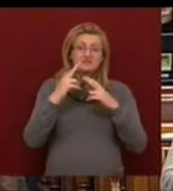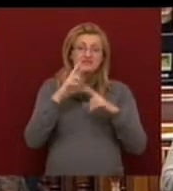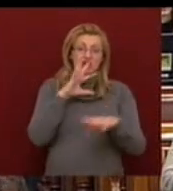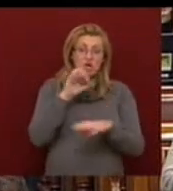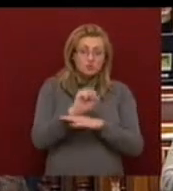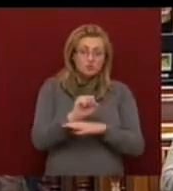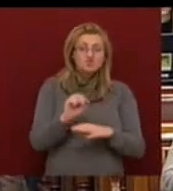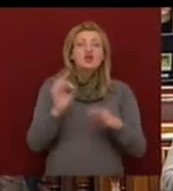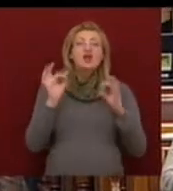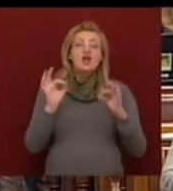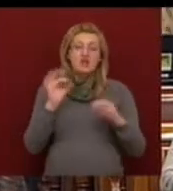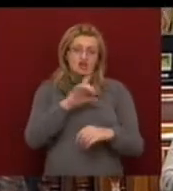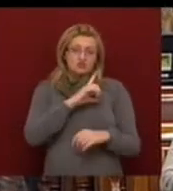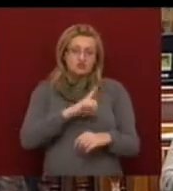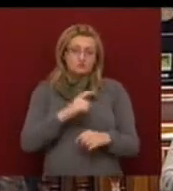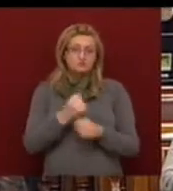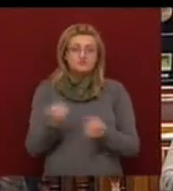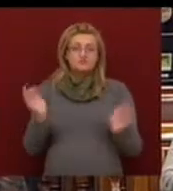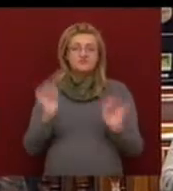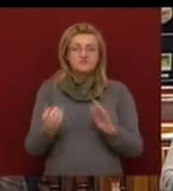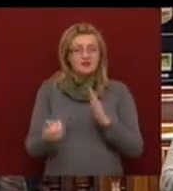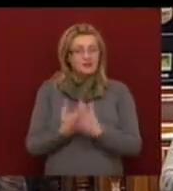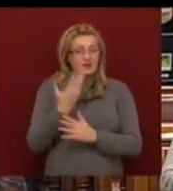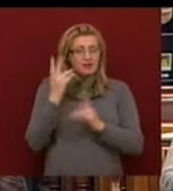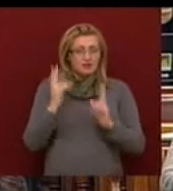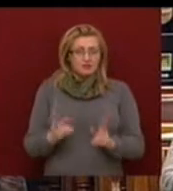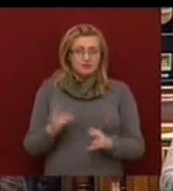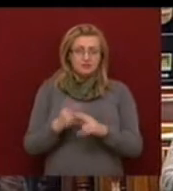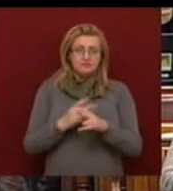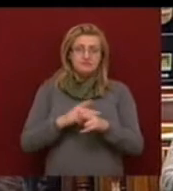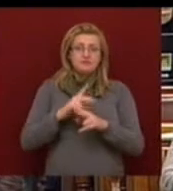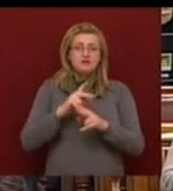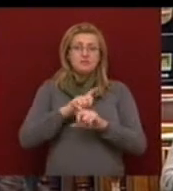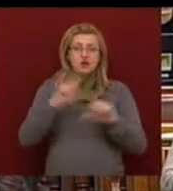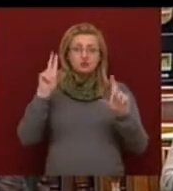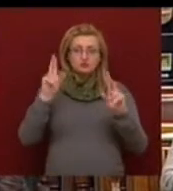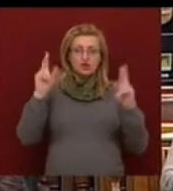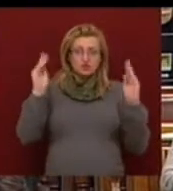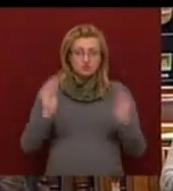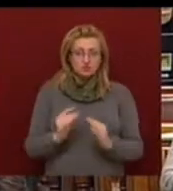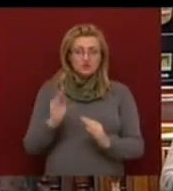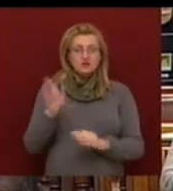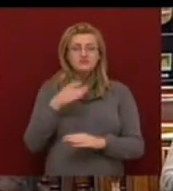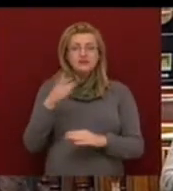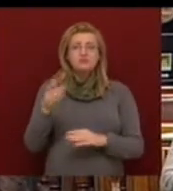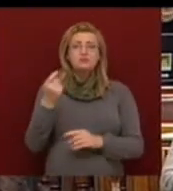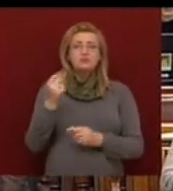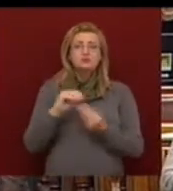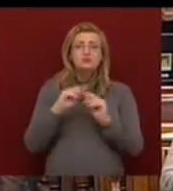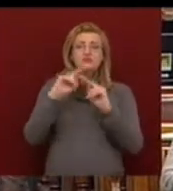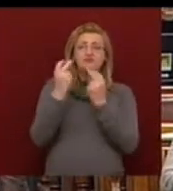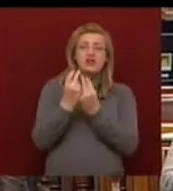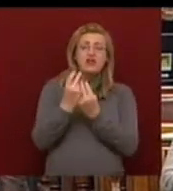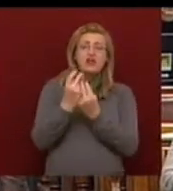valóban munkahelyeket kell teremteni, az államadóságot csökkenteni kell, és nem jó dolog a nemzetközi pénzügyi világ